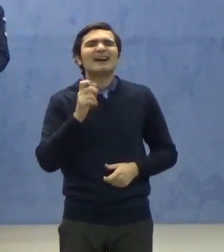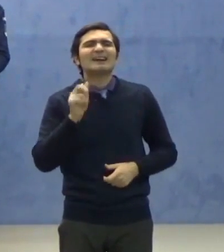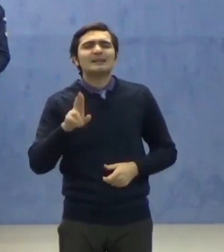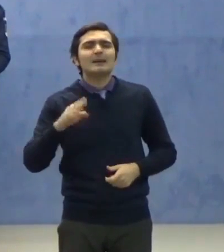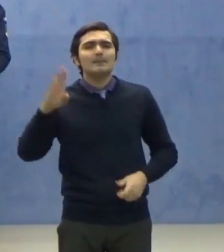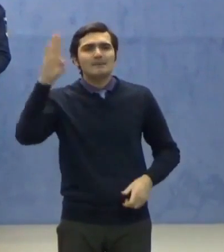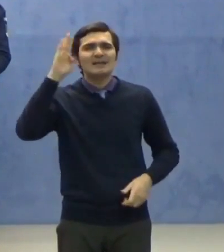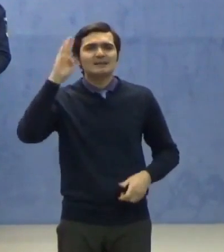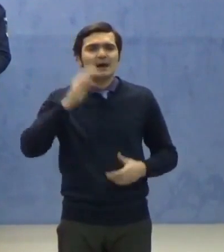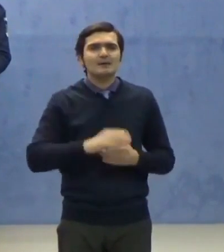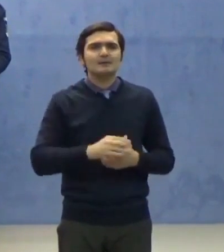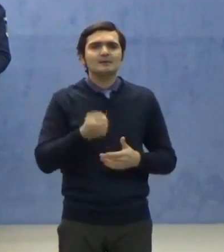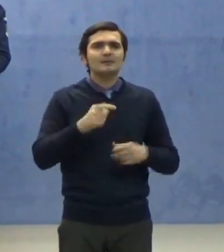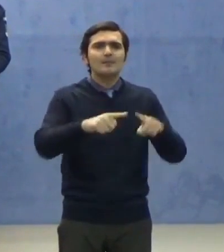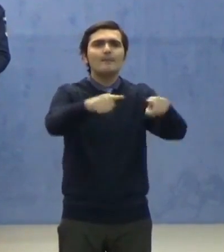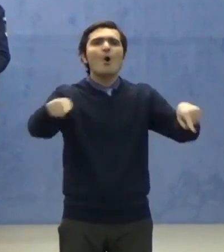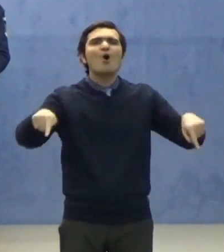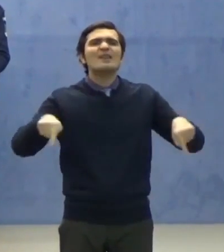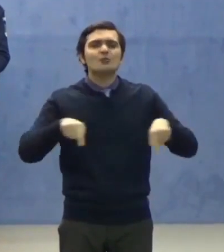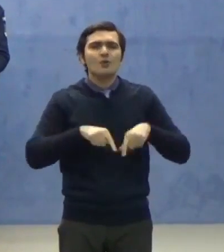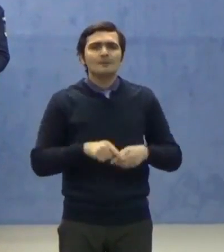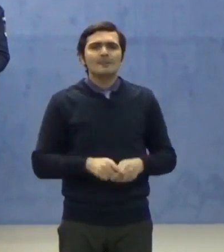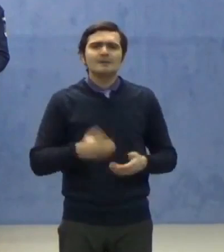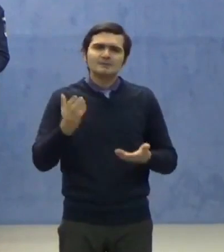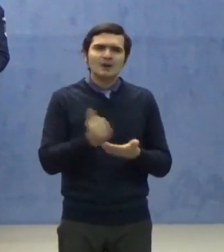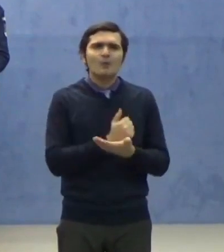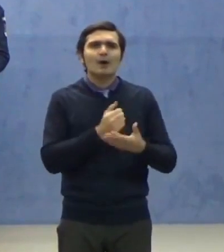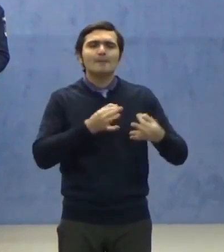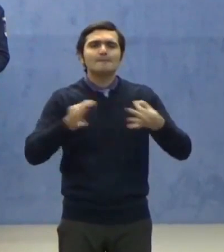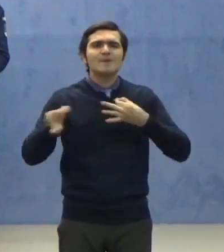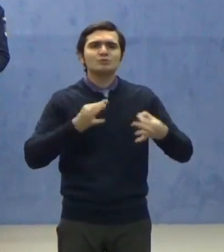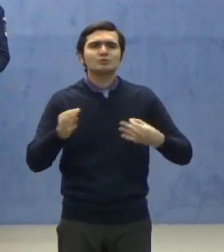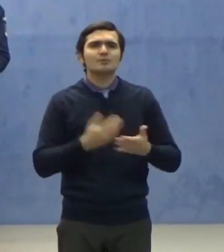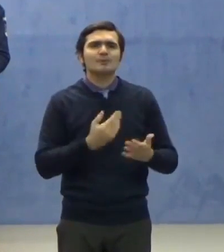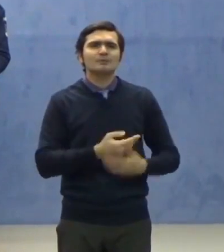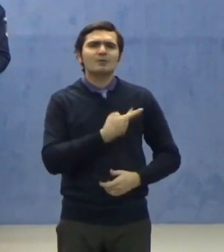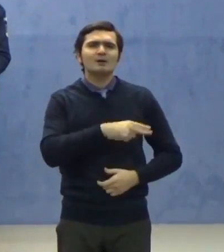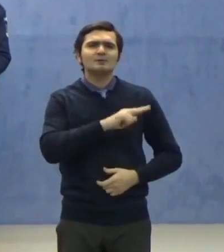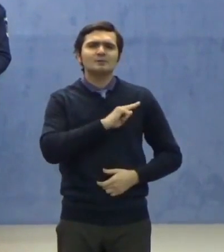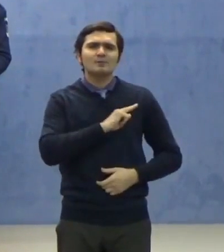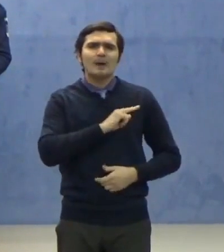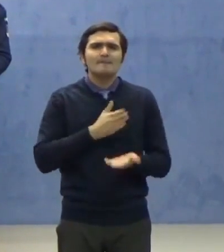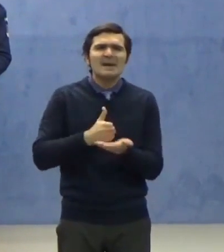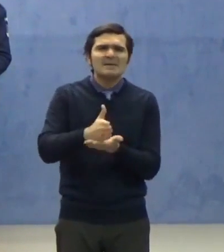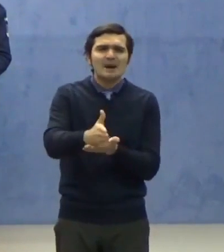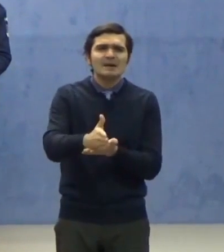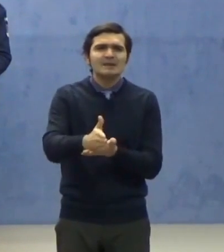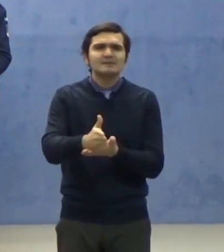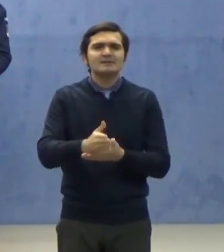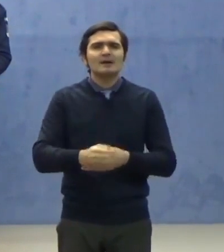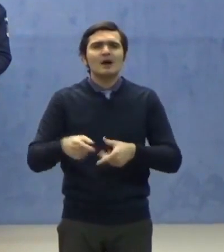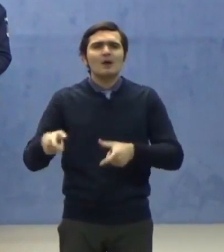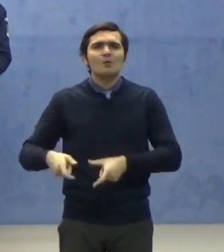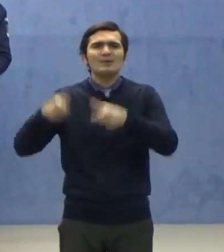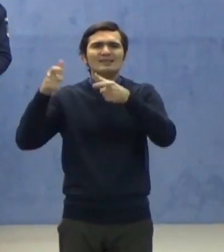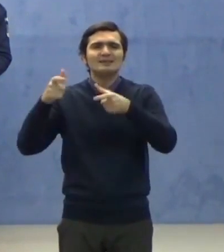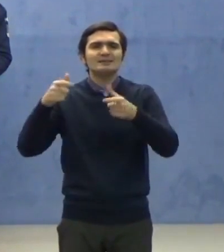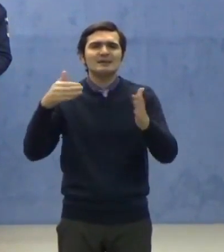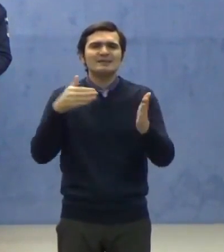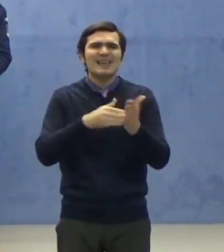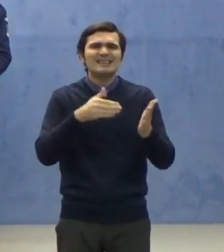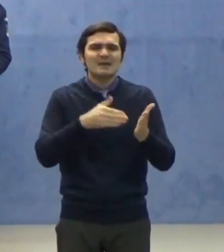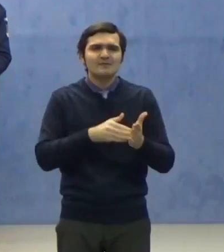Au fost stabilite și aplicate planuri de măsuri pentru asigurarea permanenței la unitățile operative și creșterea capacității